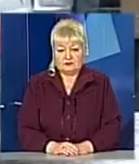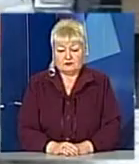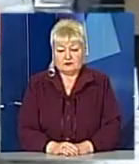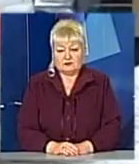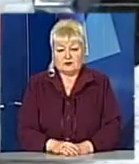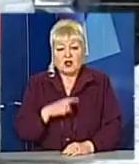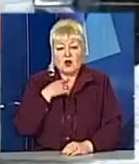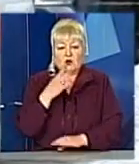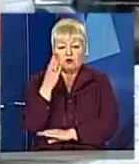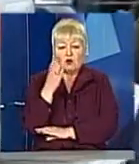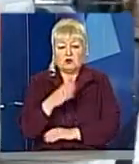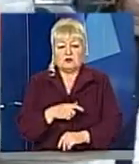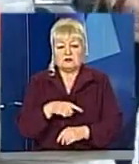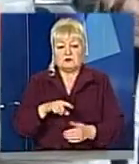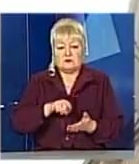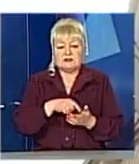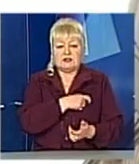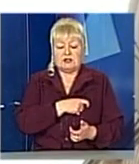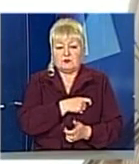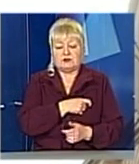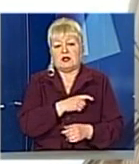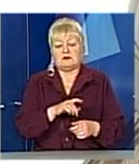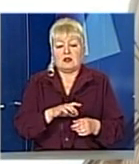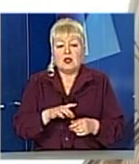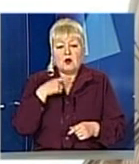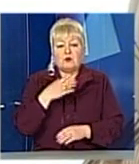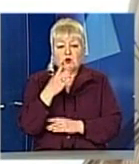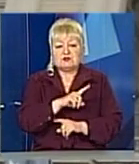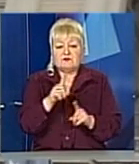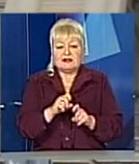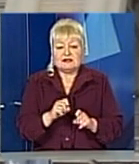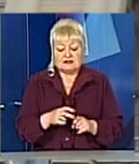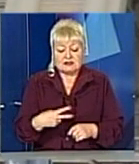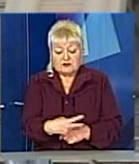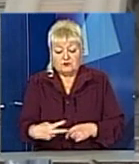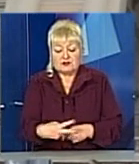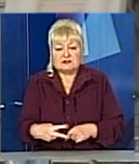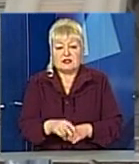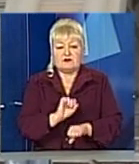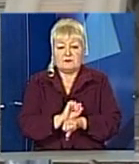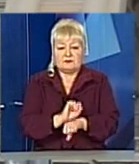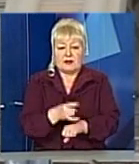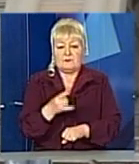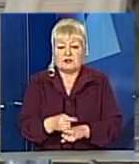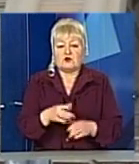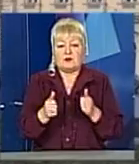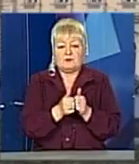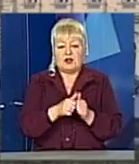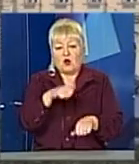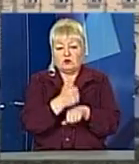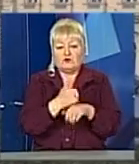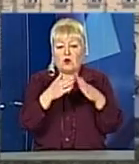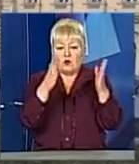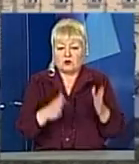Одноголосно міські обранці проголосували за створення дворівневого підземного паркінгу на 350 місць біля головного корпусу університету Франка.